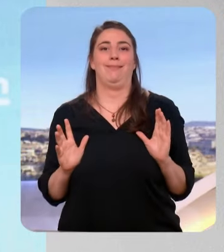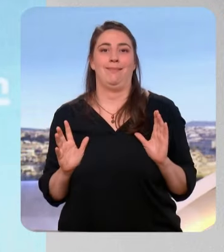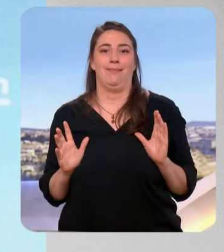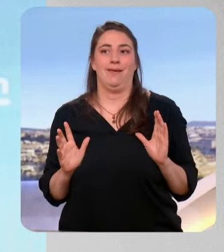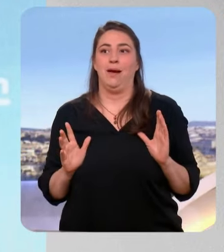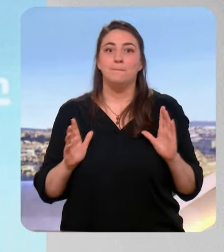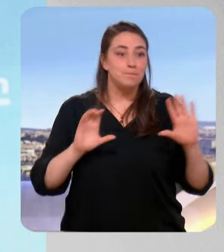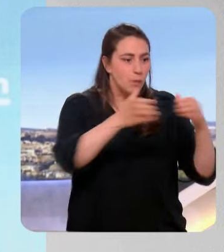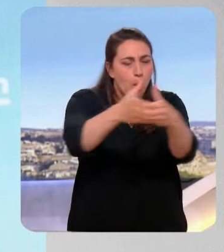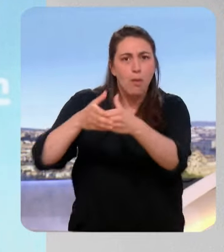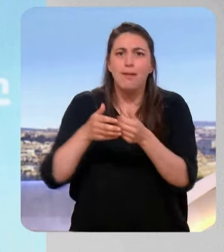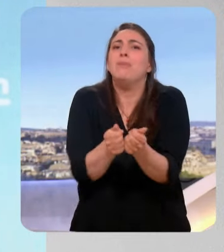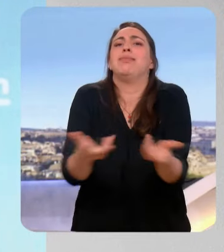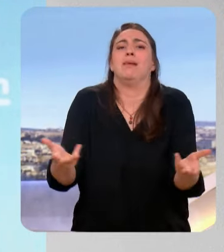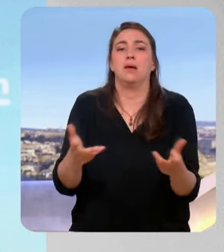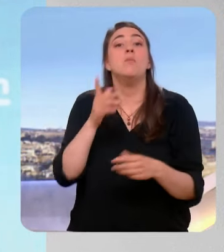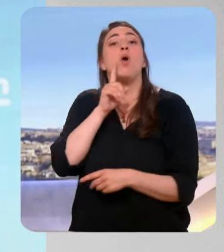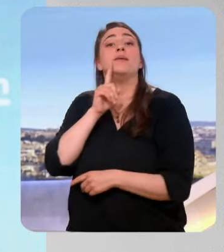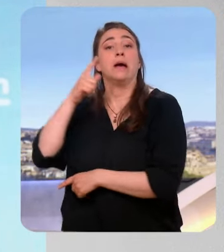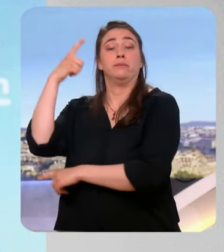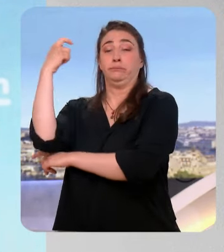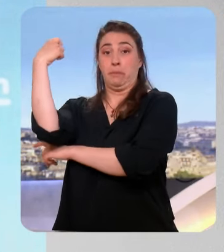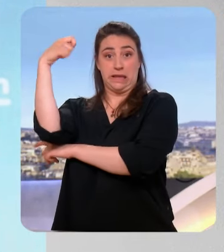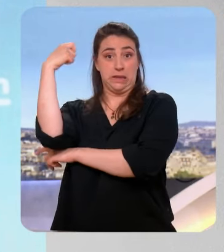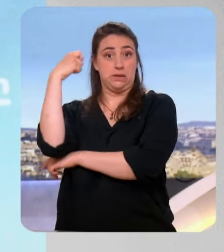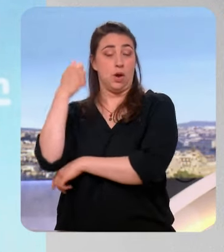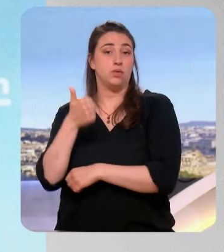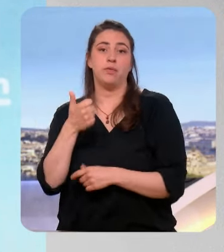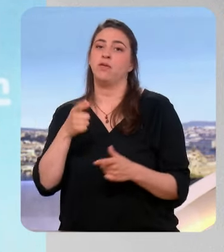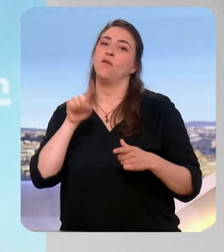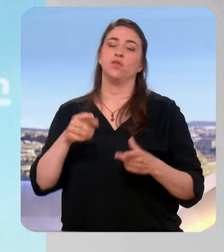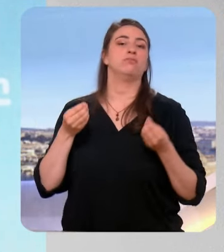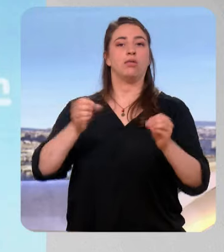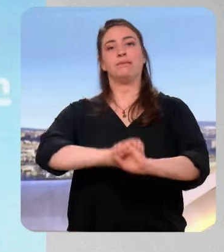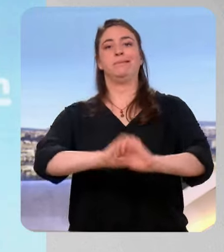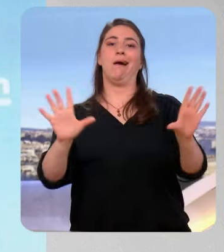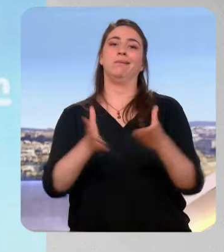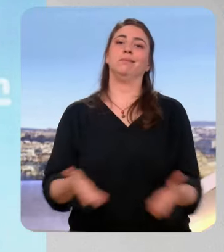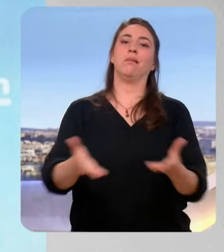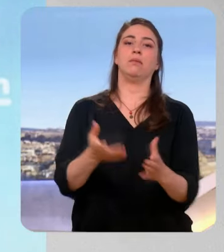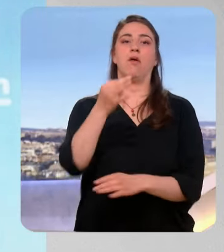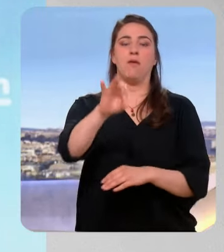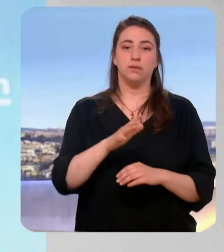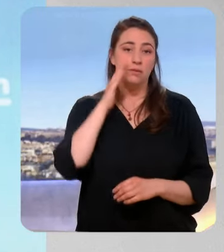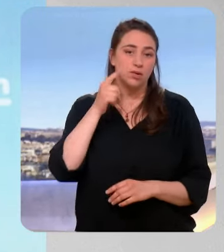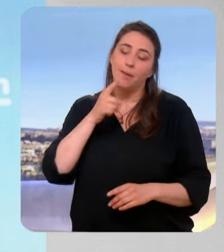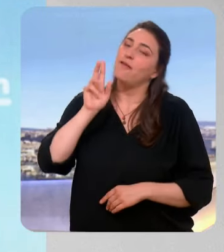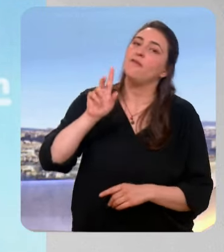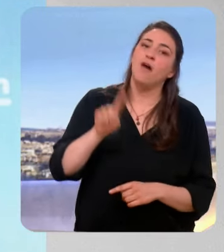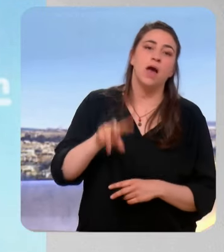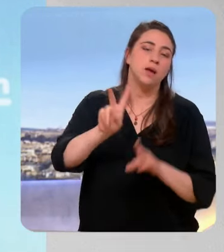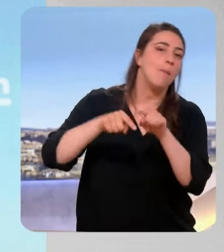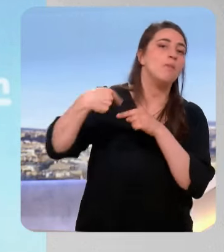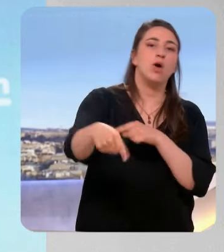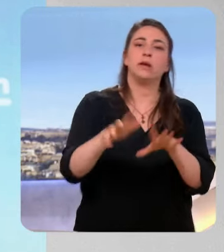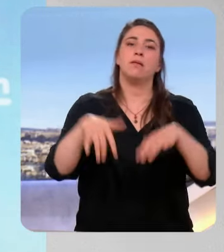politiques. Le président de la République a voulu lancer une opération de clarification avec cette dissolution, en fait en réalité, la prochaine Assemblée nationale sur la base de ces